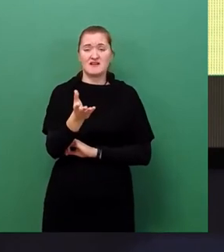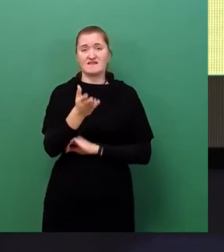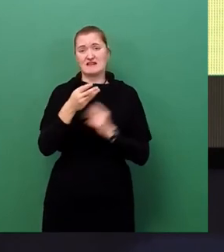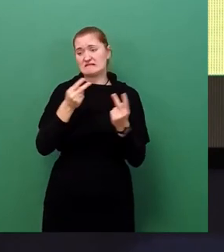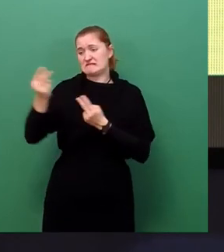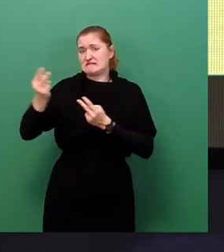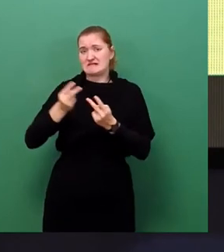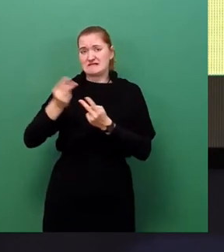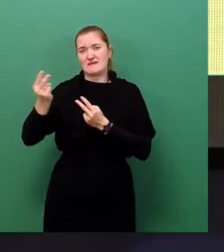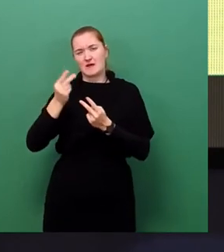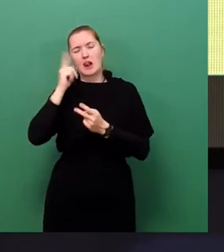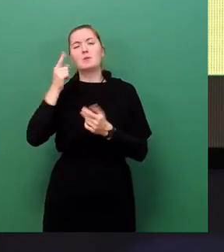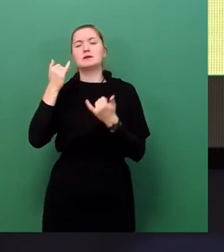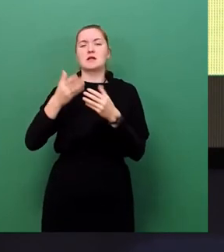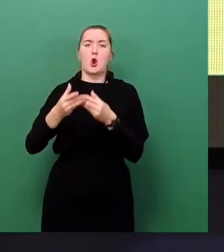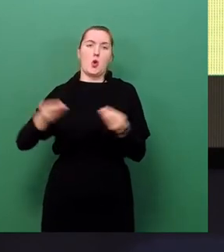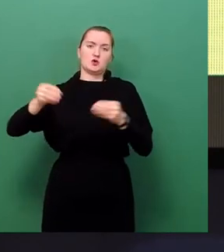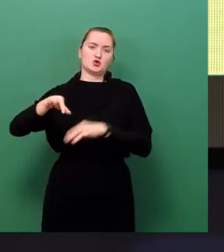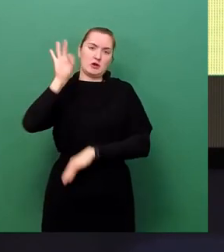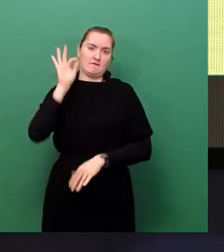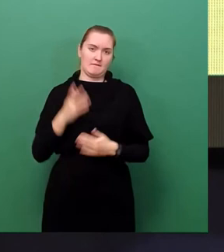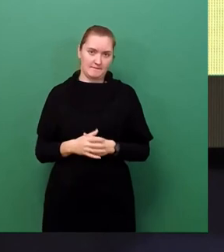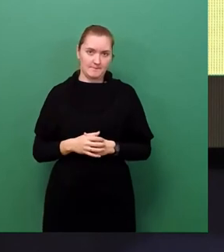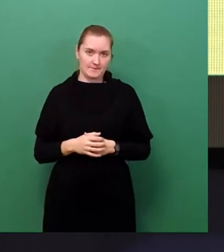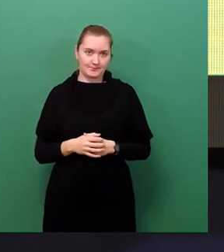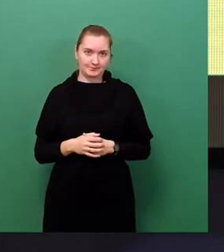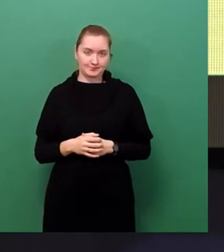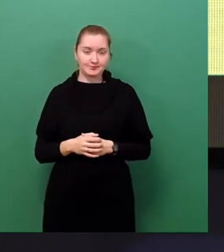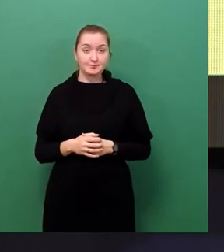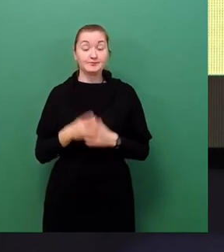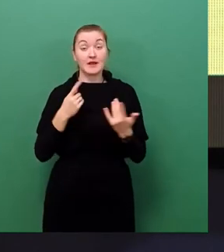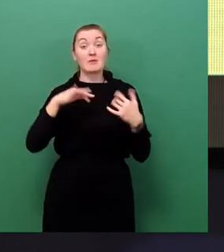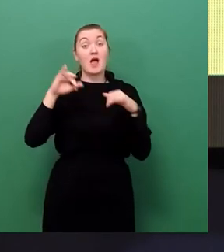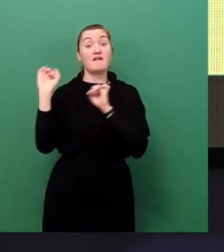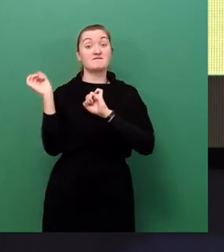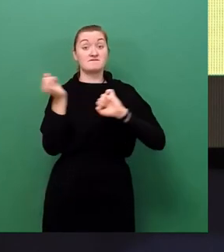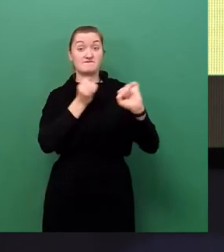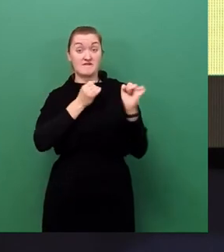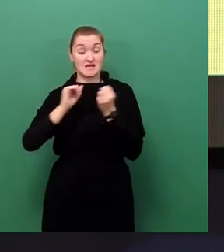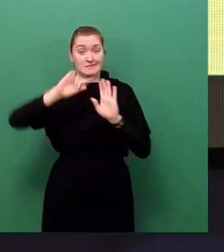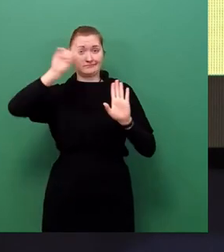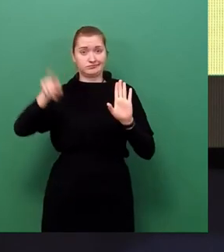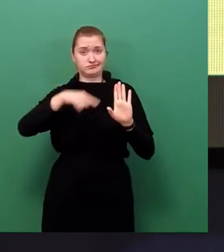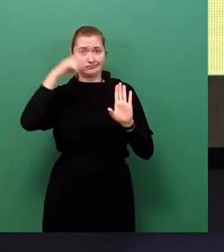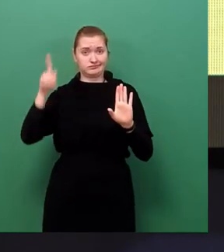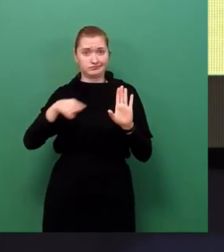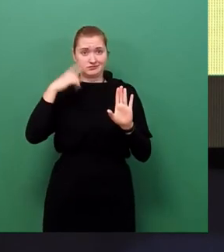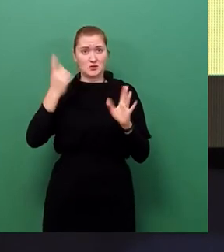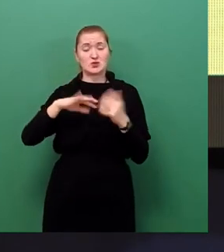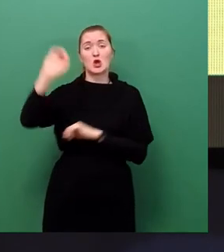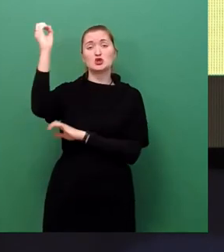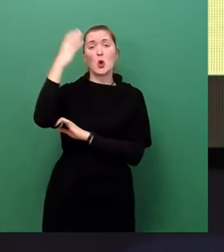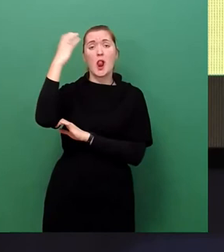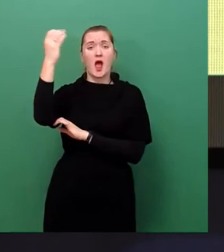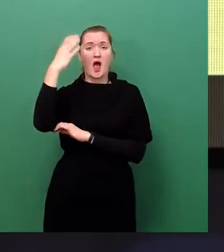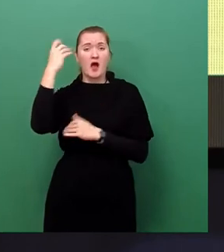dieser Energieform verbessert. Ausschließlich Windkrafträder, Solar, Erdwärme, also der Verzicht auf fossile Energieform